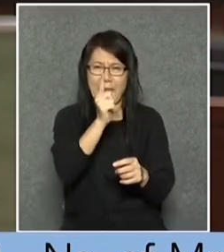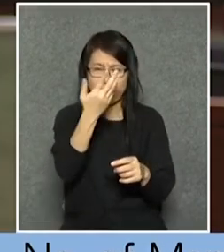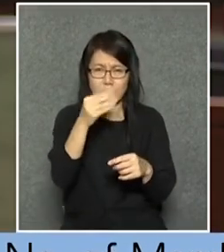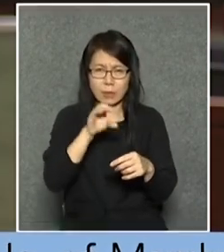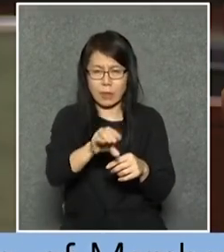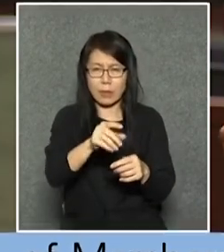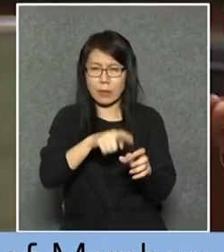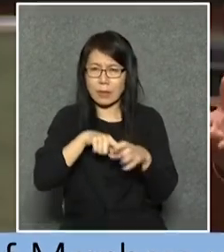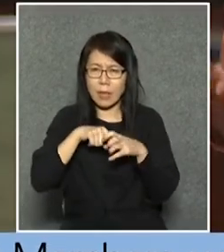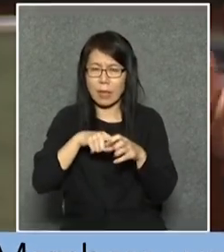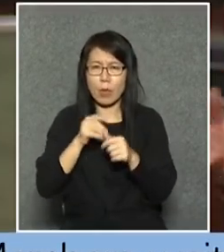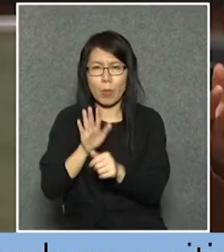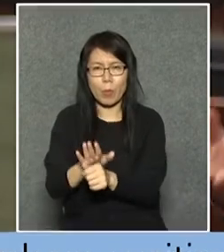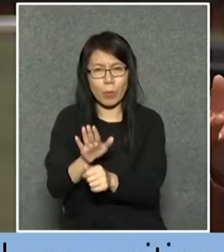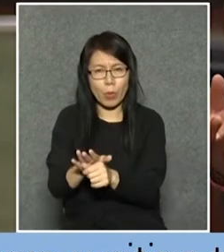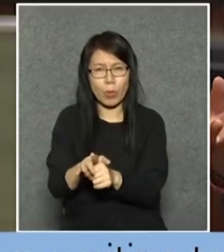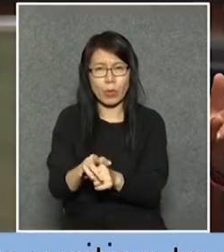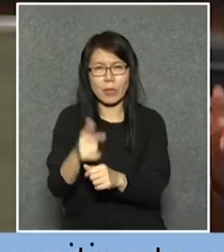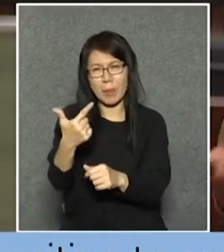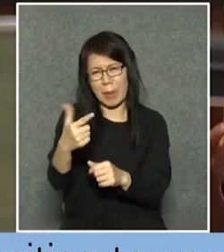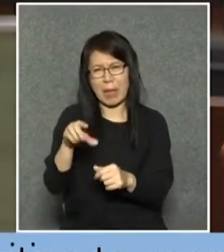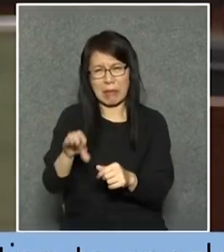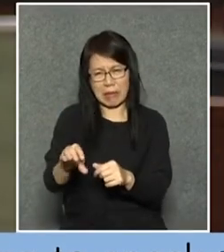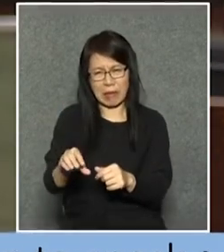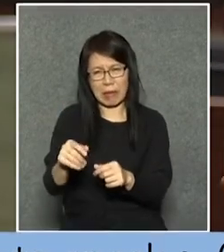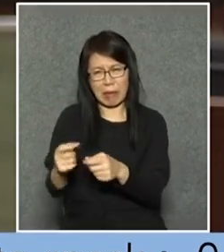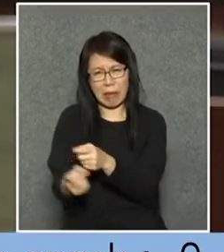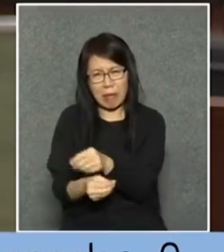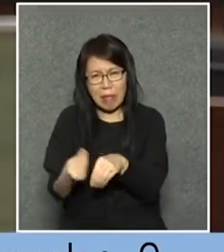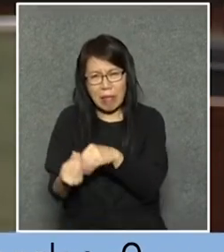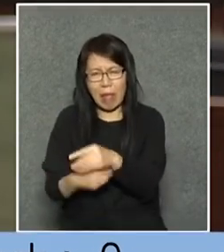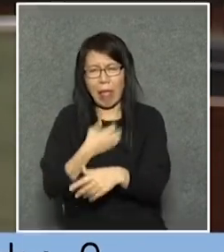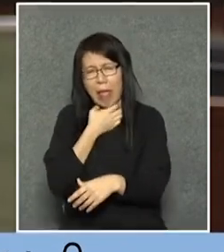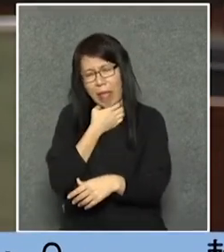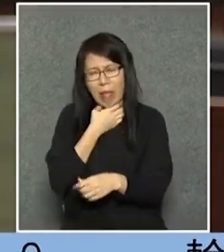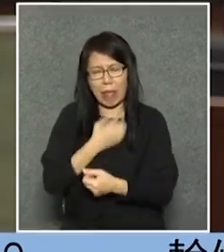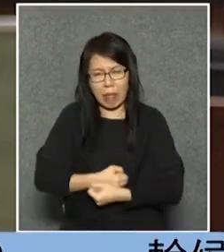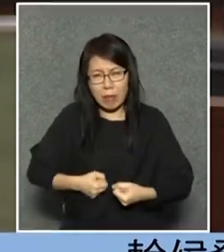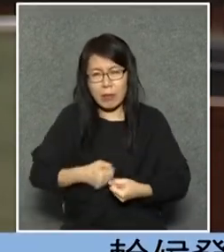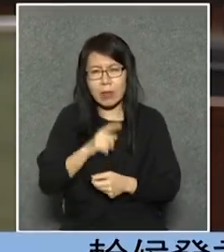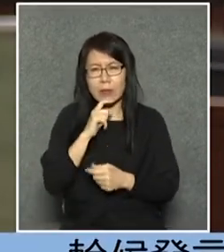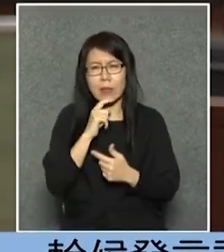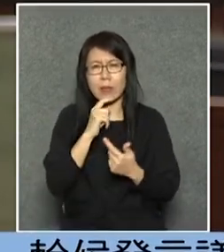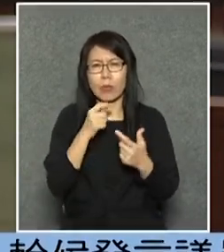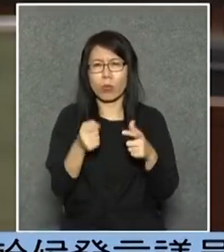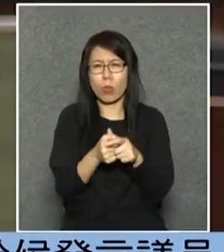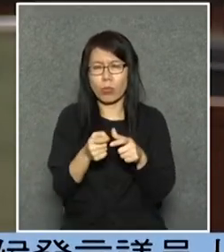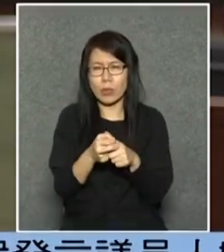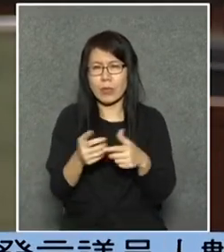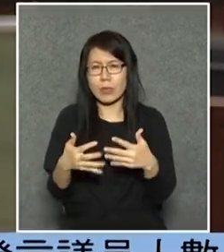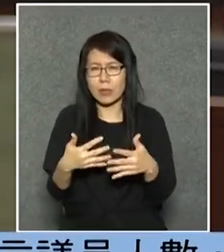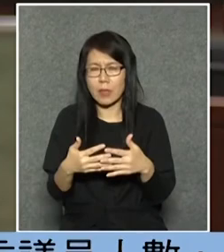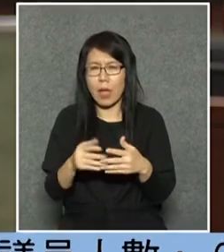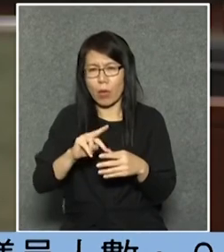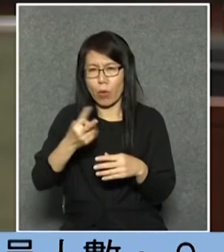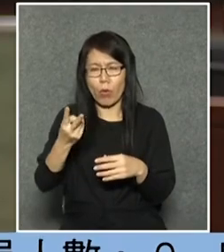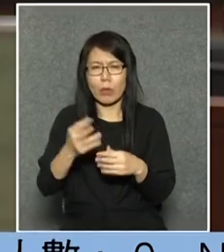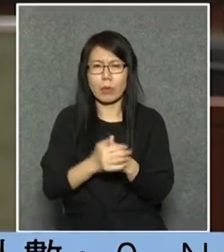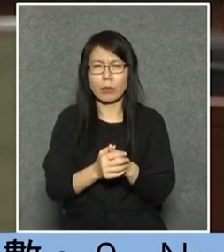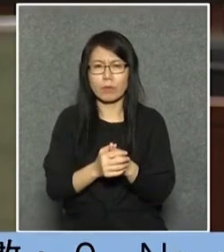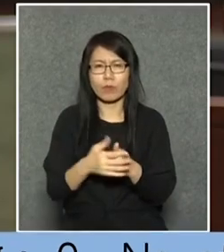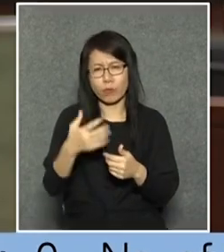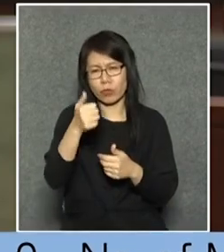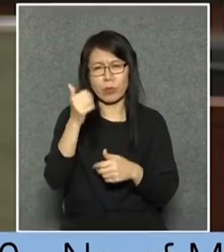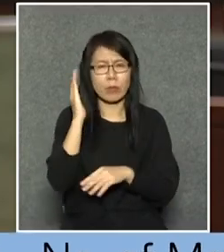去幫助一個一百億營利叫救命的公共事業改善所以主席本人僅此陳